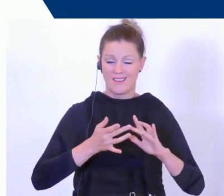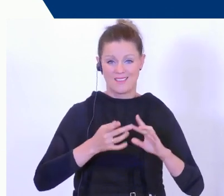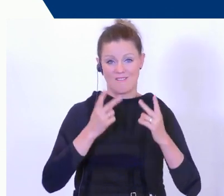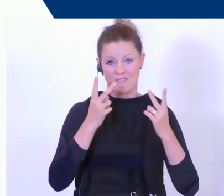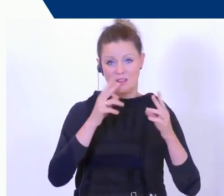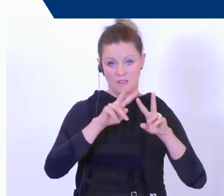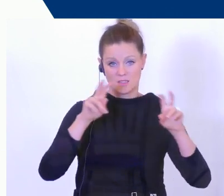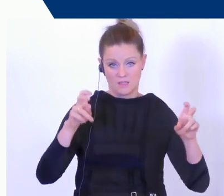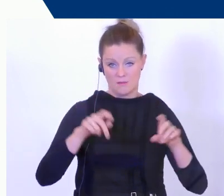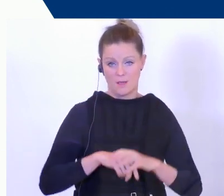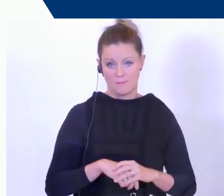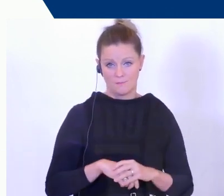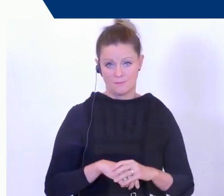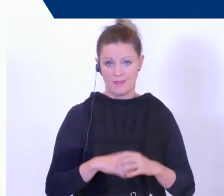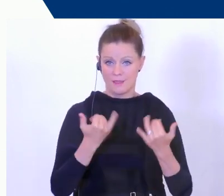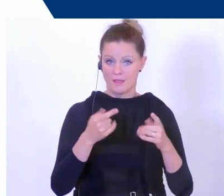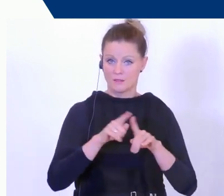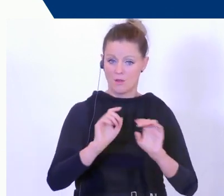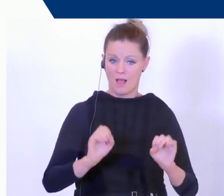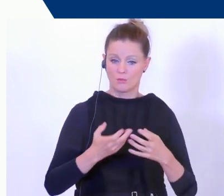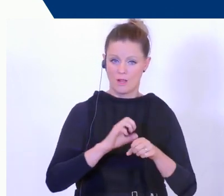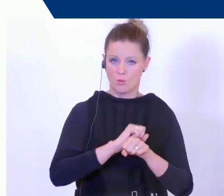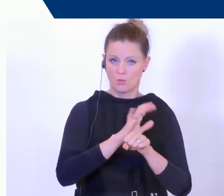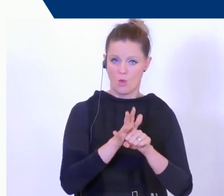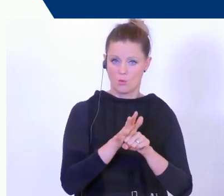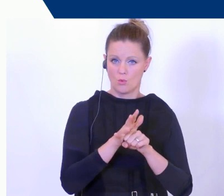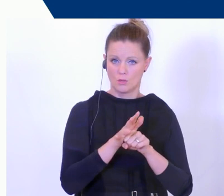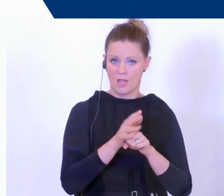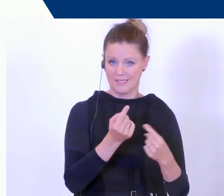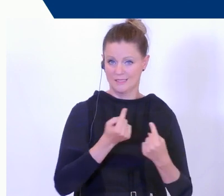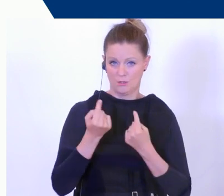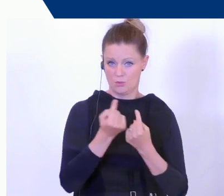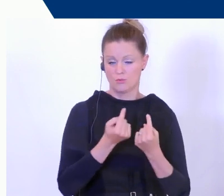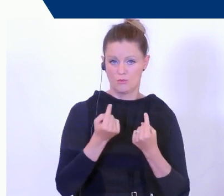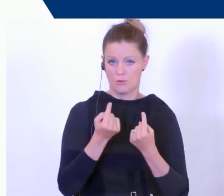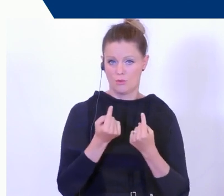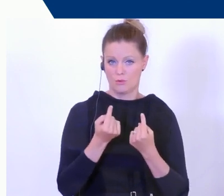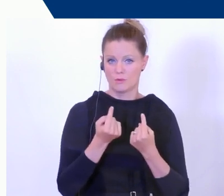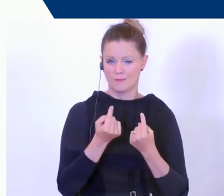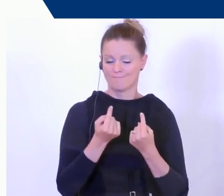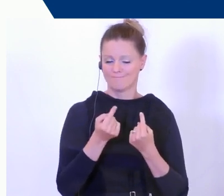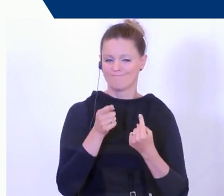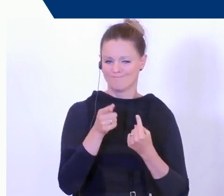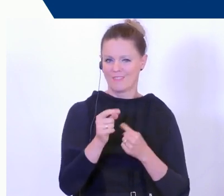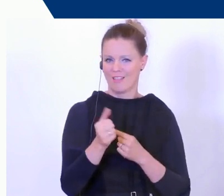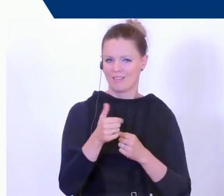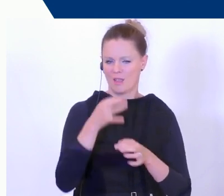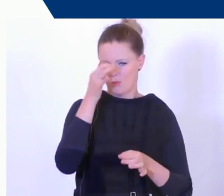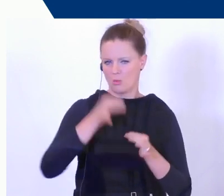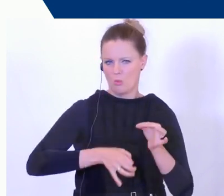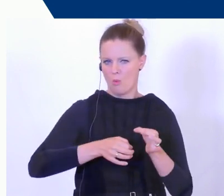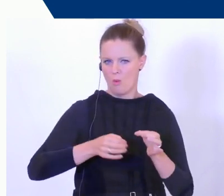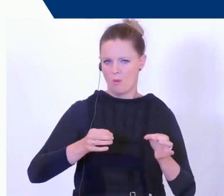Hier ist auch jetzt die aktuelle Corona-Situation ein Förderer dieser Art von